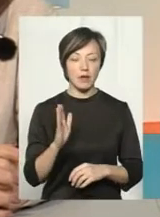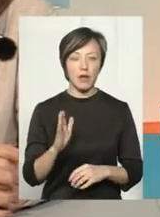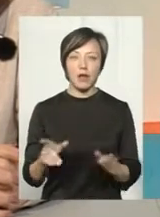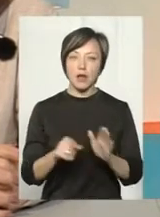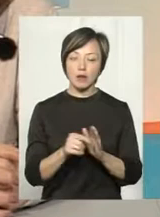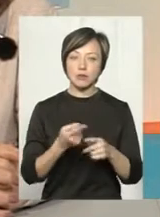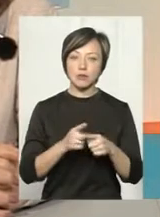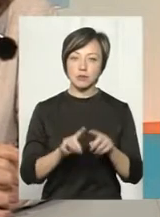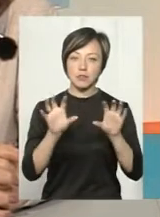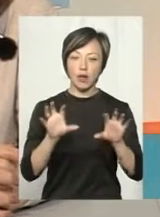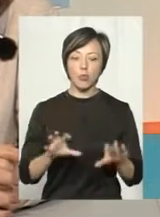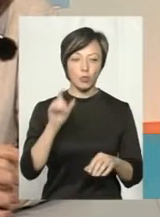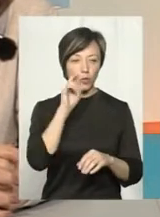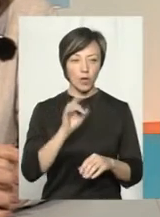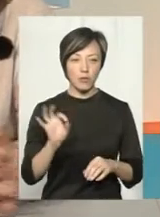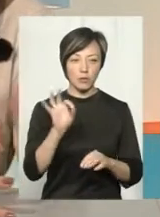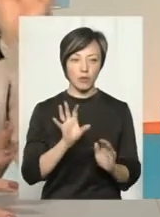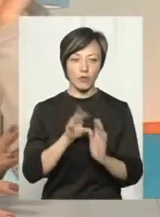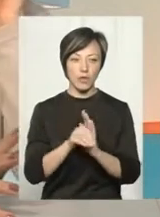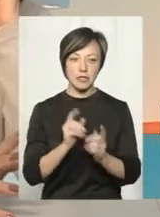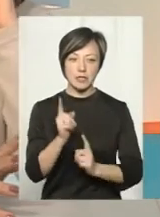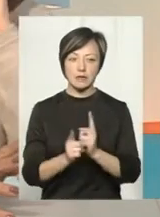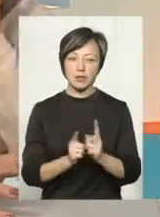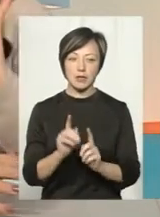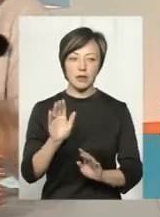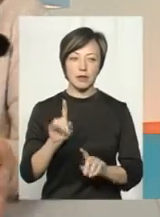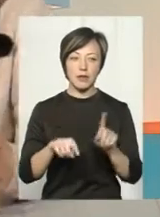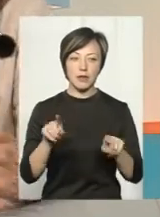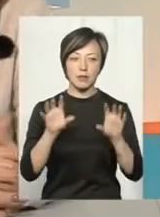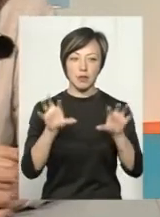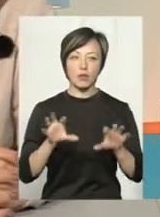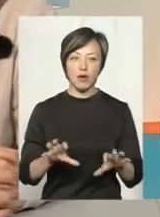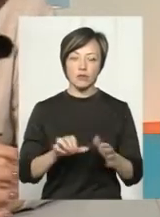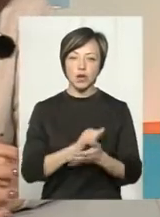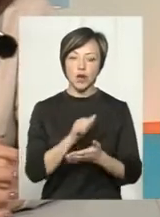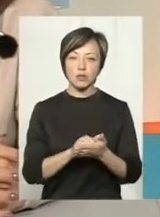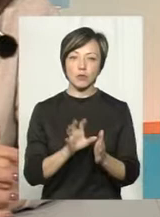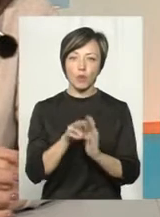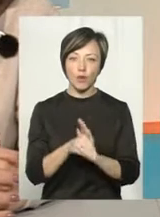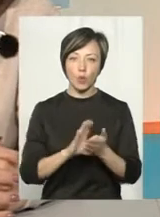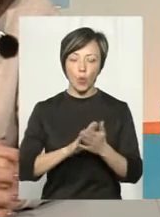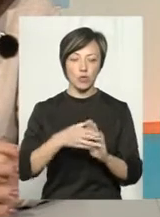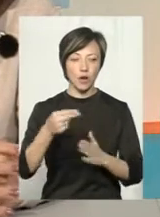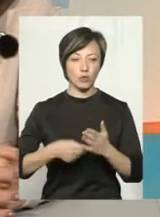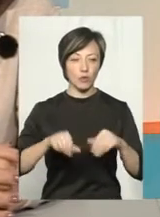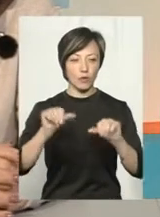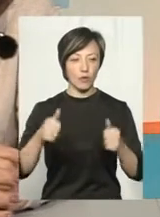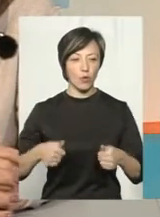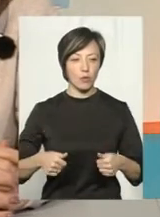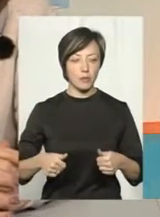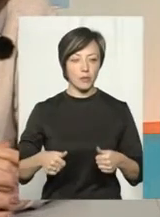тим, законом України про внесення змін до деяких законодавчих актів України щодо запровадження контрактної форми